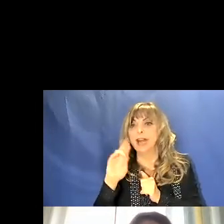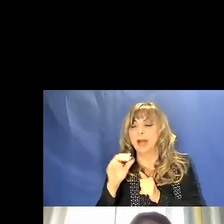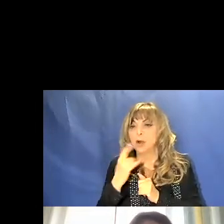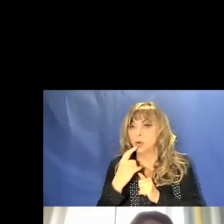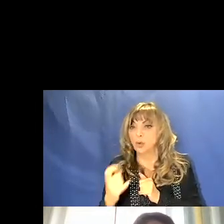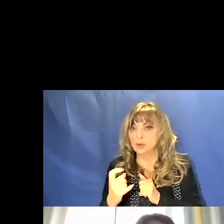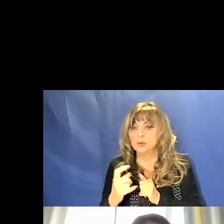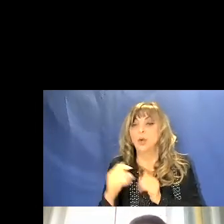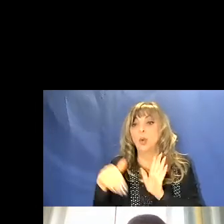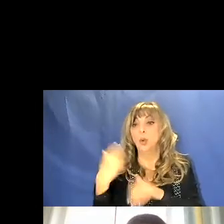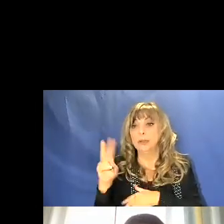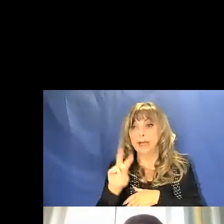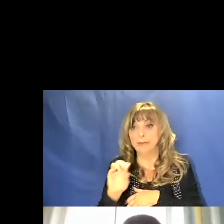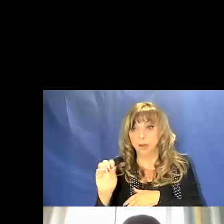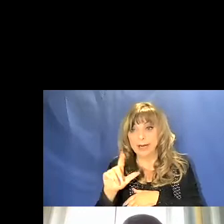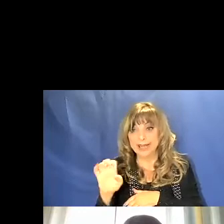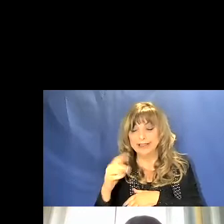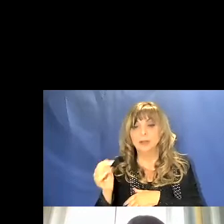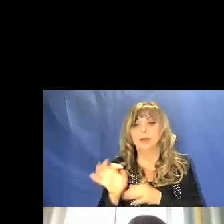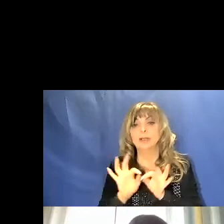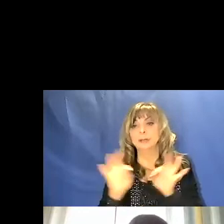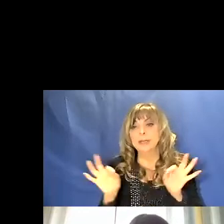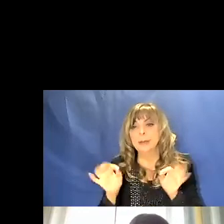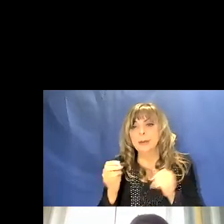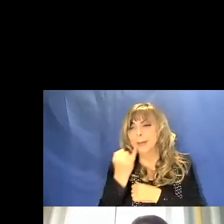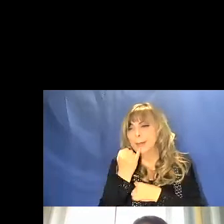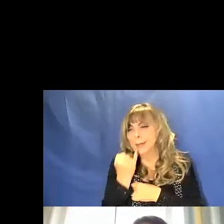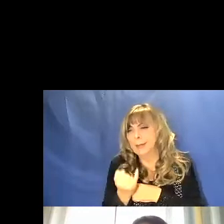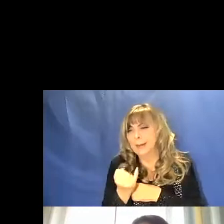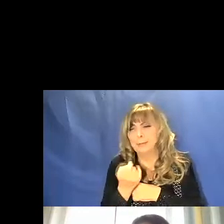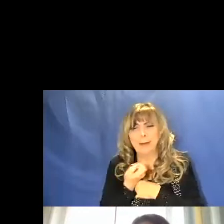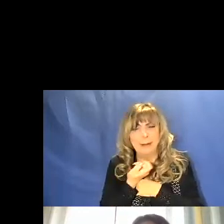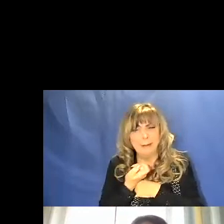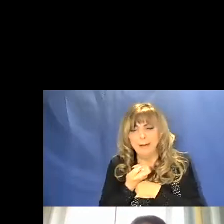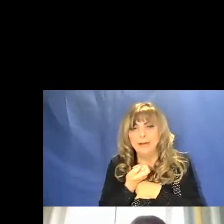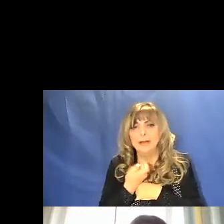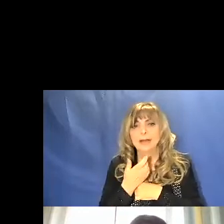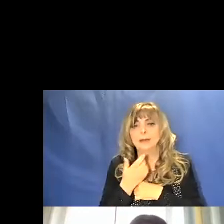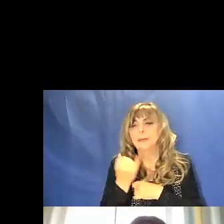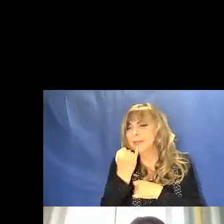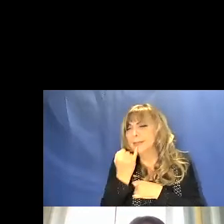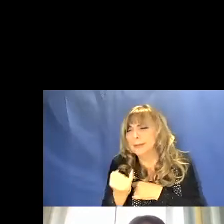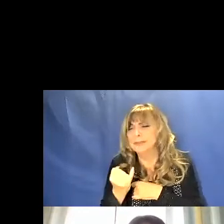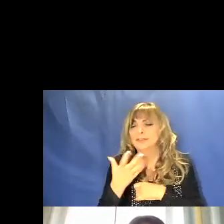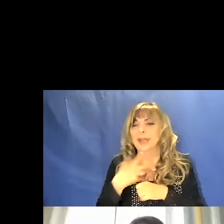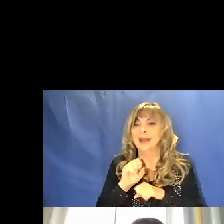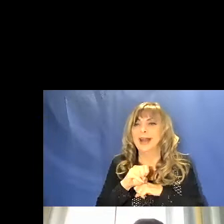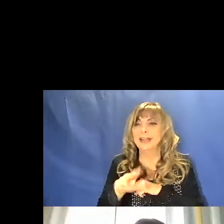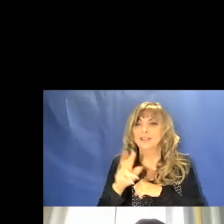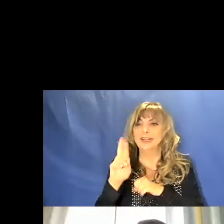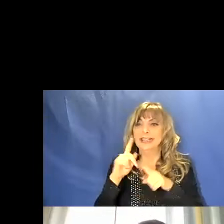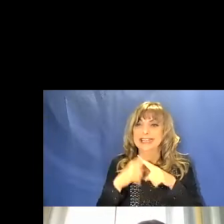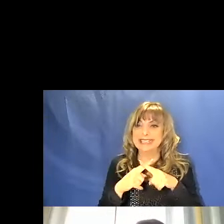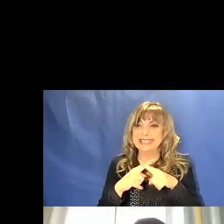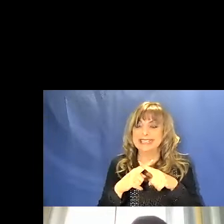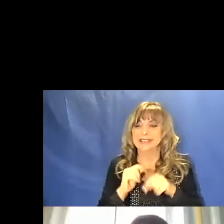l'ultravioletto. A dimensioni ancora più piccole ci sono i raggi X, quelli che